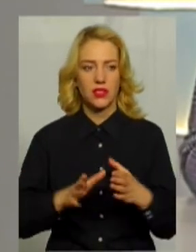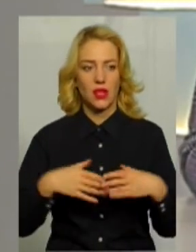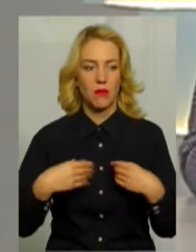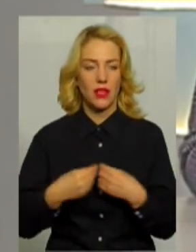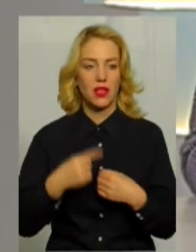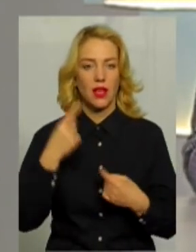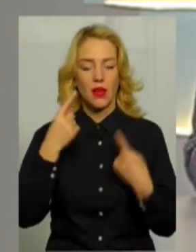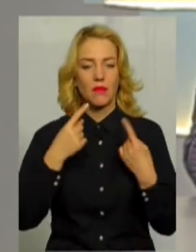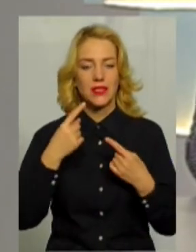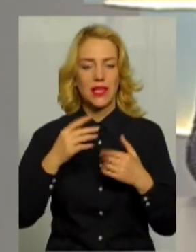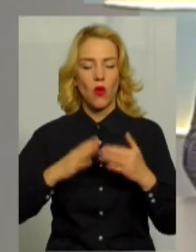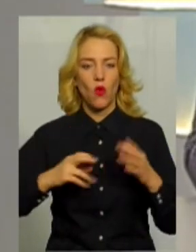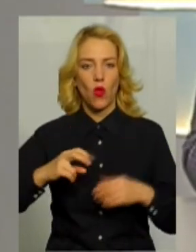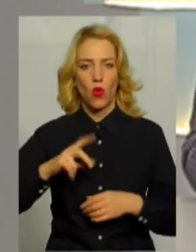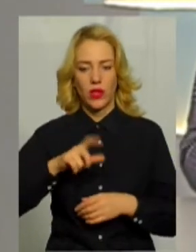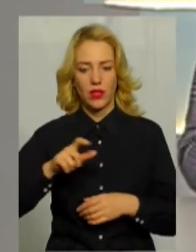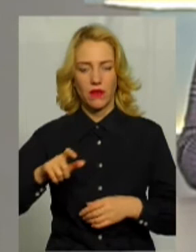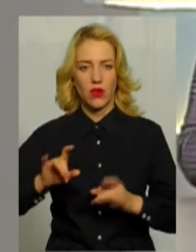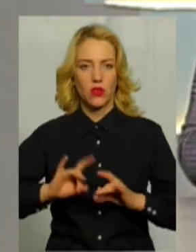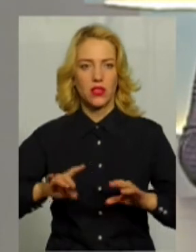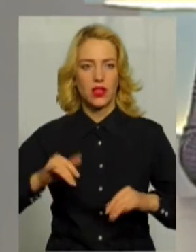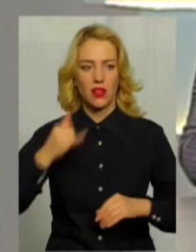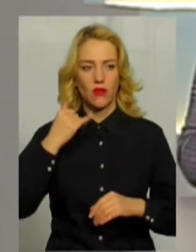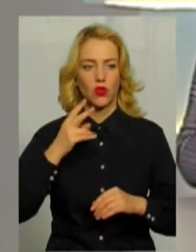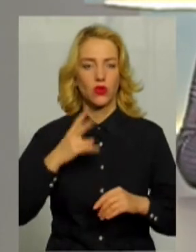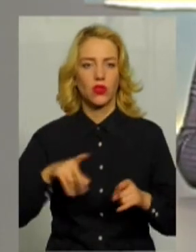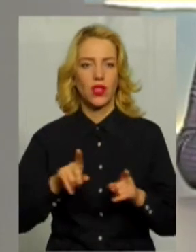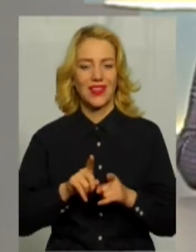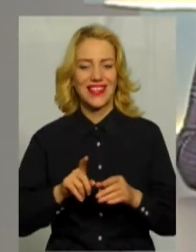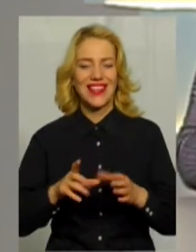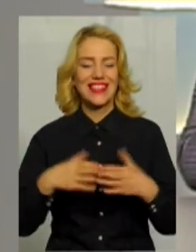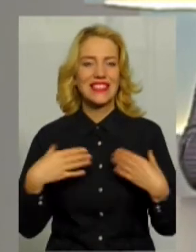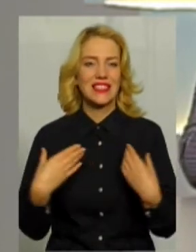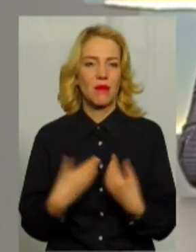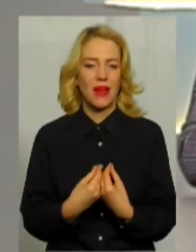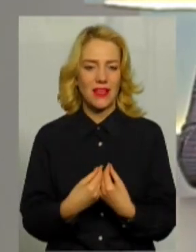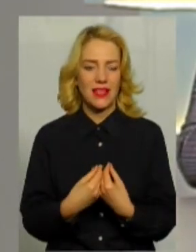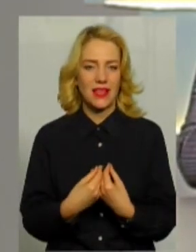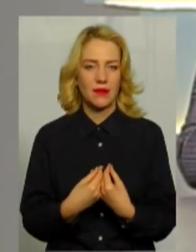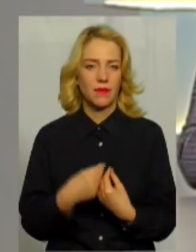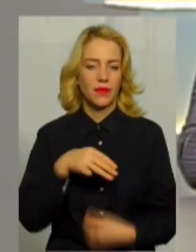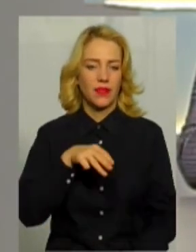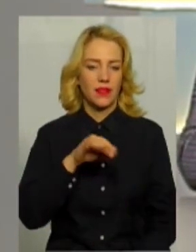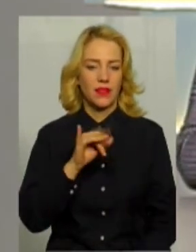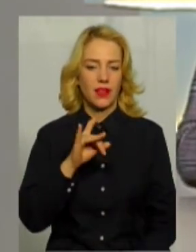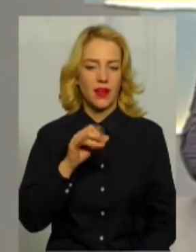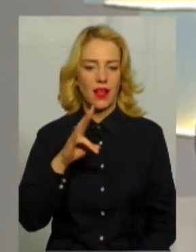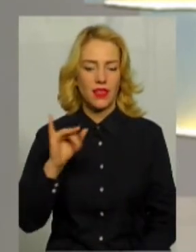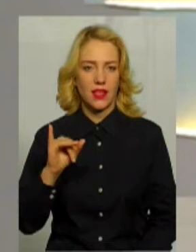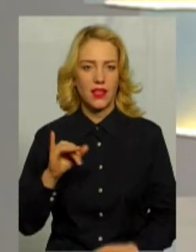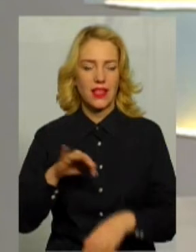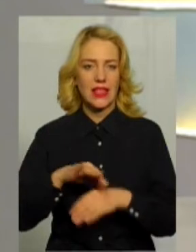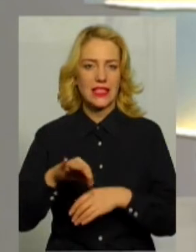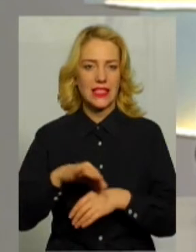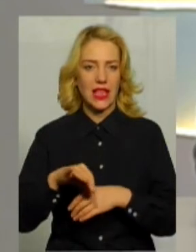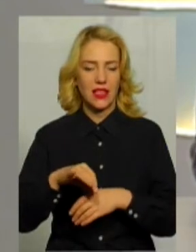психологів, телефоном розповів, хто вони, сімейні тирани, насильники, та як має поводити